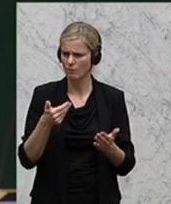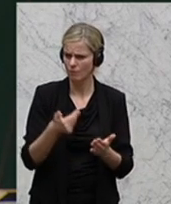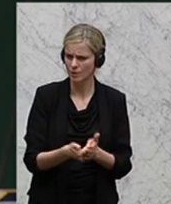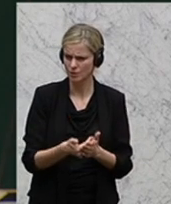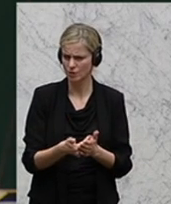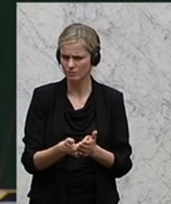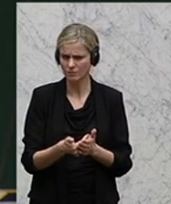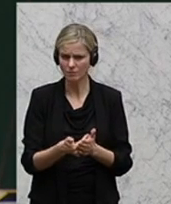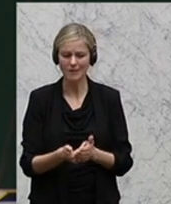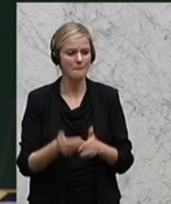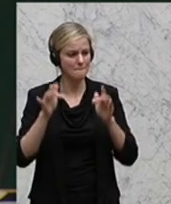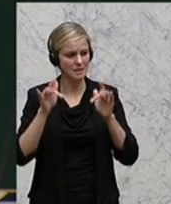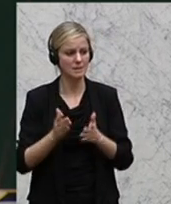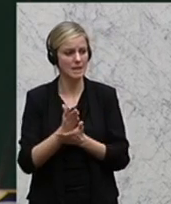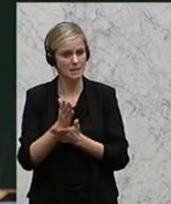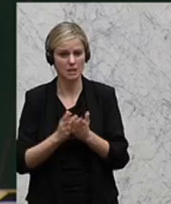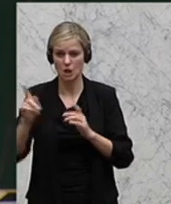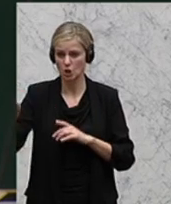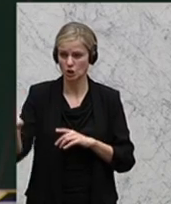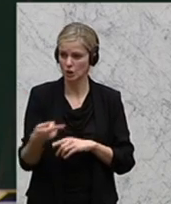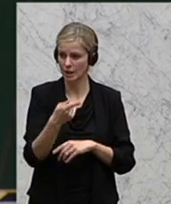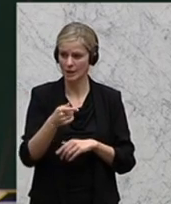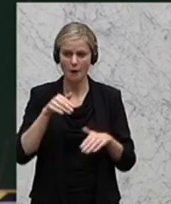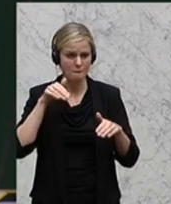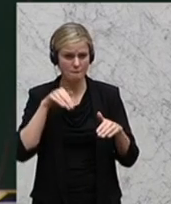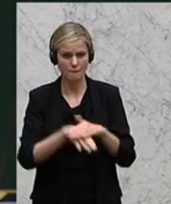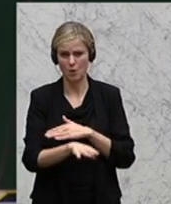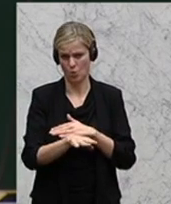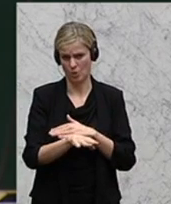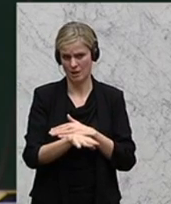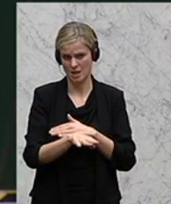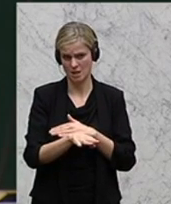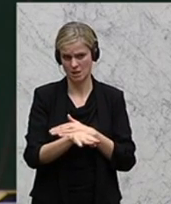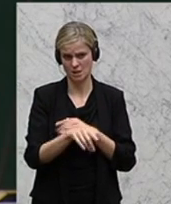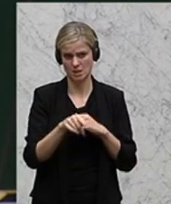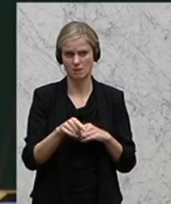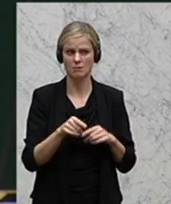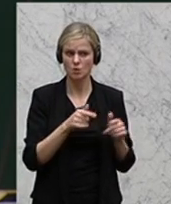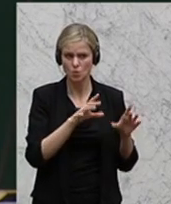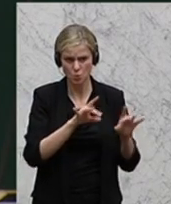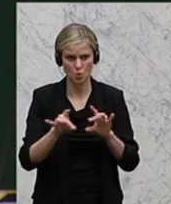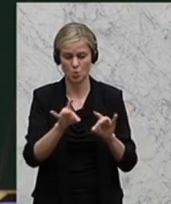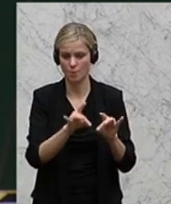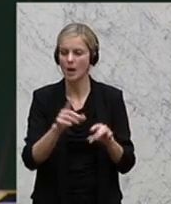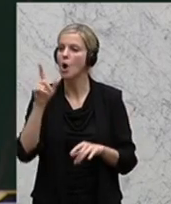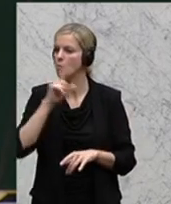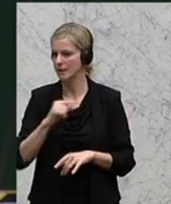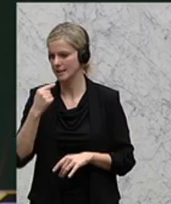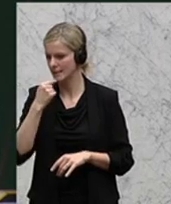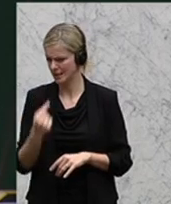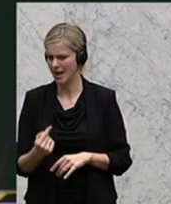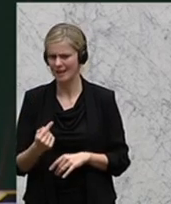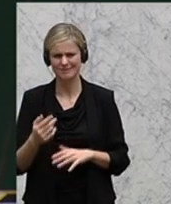in den Flüchtlingseinsatz an die Grenze zu schicken. Sinnvollerweise sagt die Polizei, wir schicken unsere